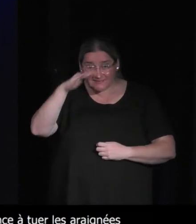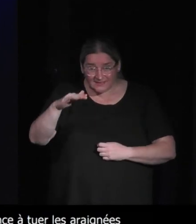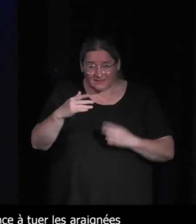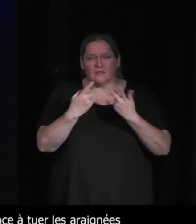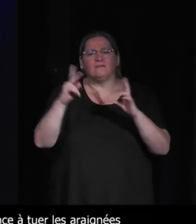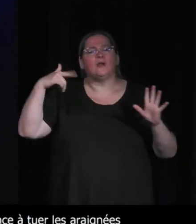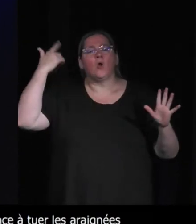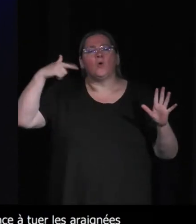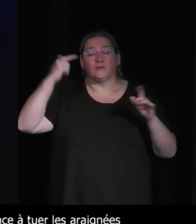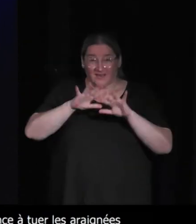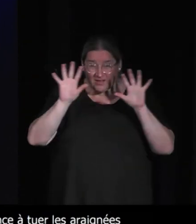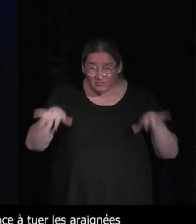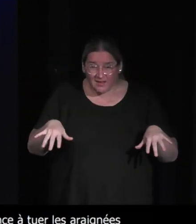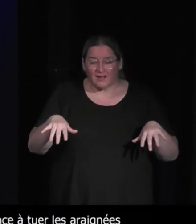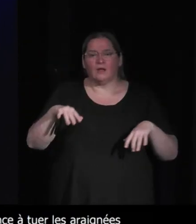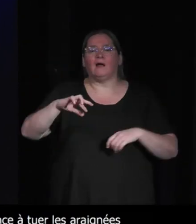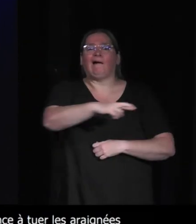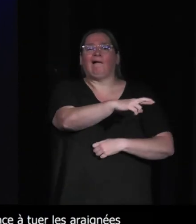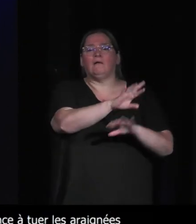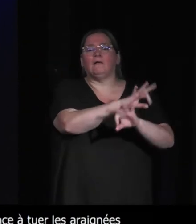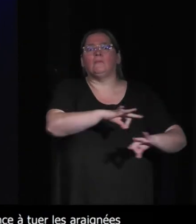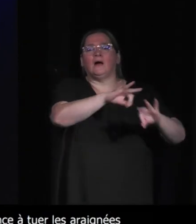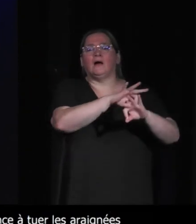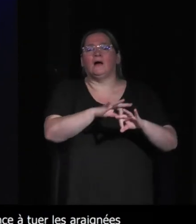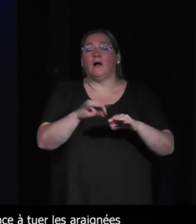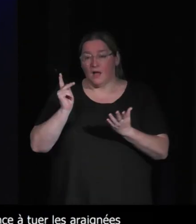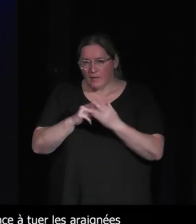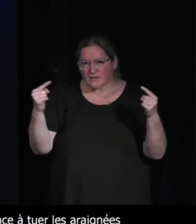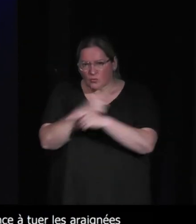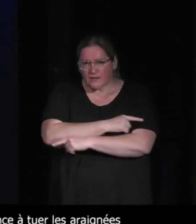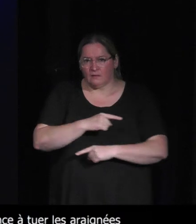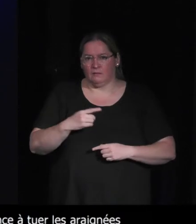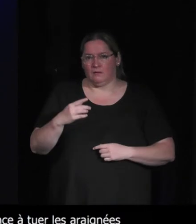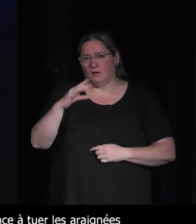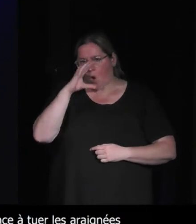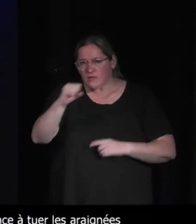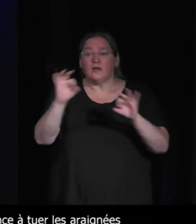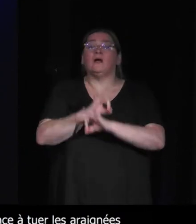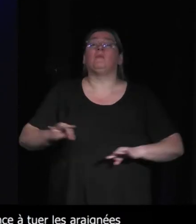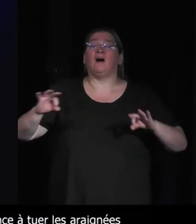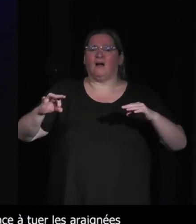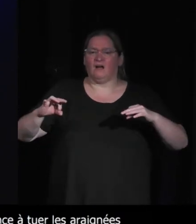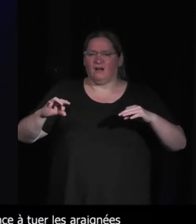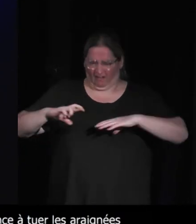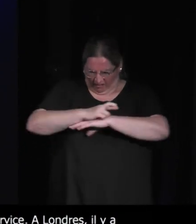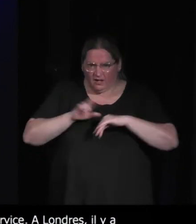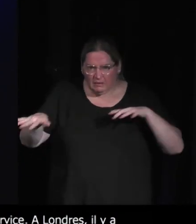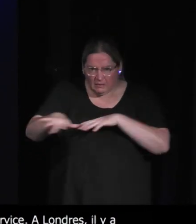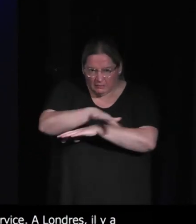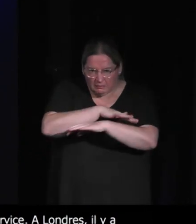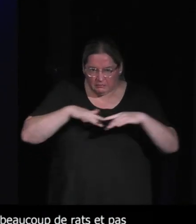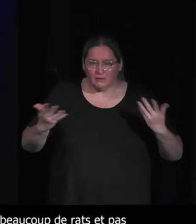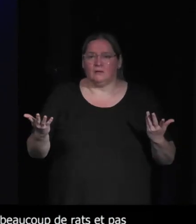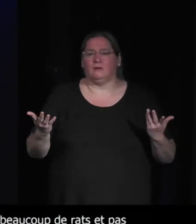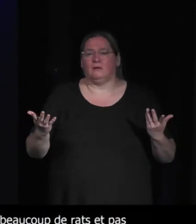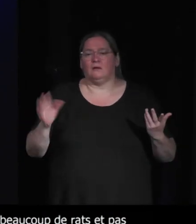de renards et puis moins de rats à Paris il n pas de renards il y beaucoup de rats donc tous ces équilibres là moi je pense qu'il est vraiment important que le jeu vidéo se dégage peut